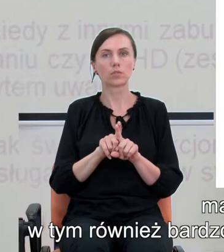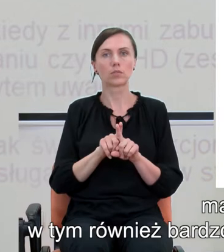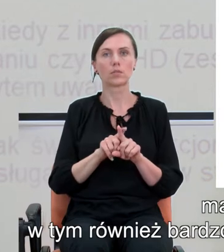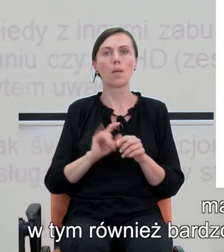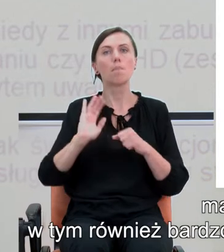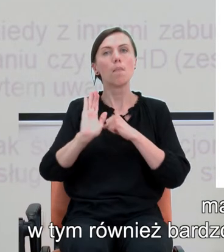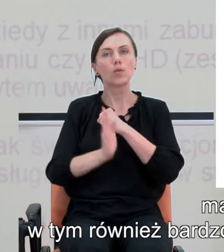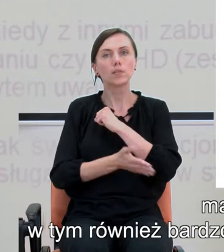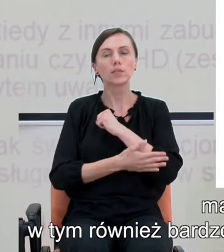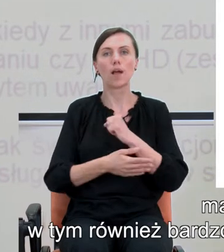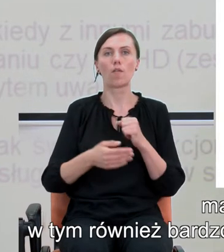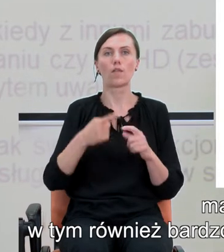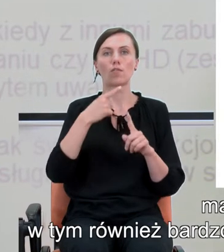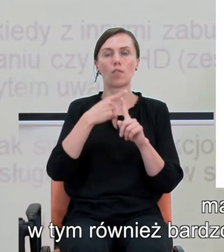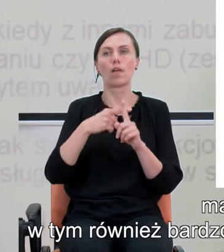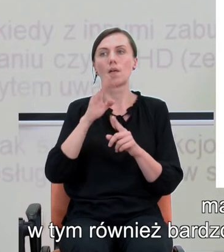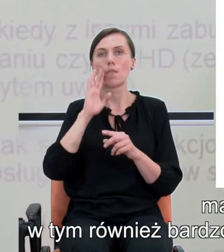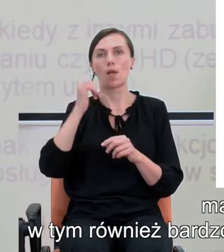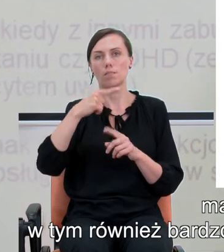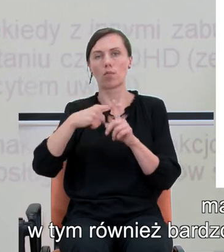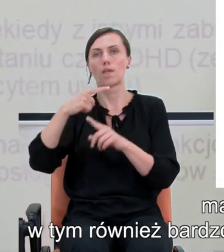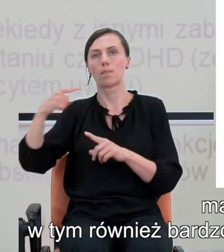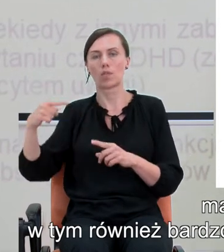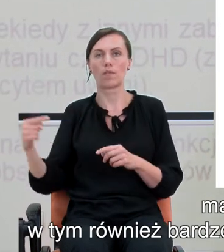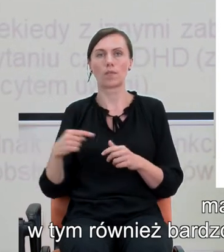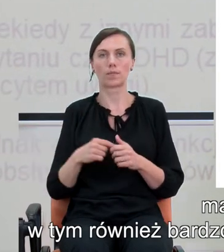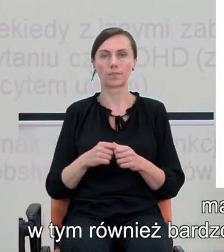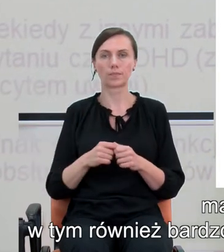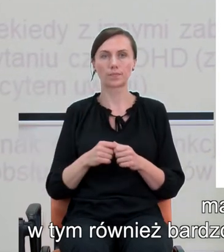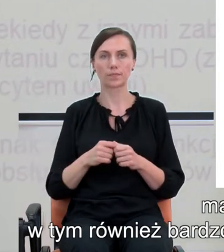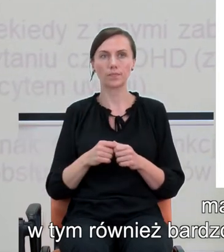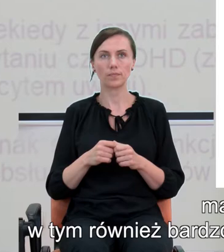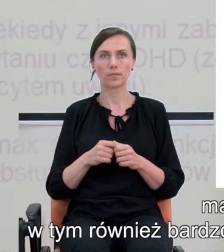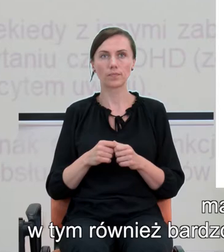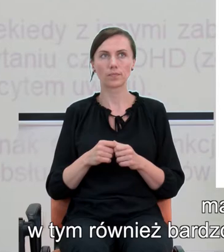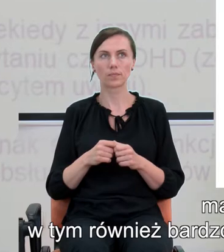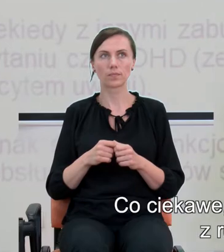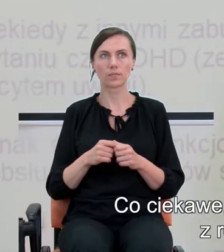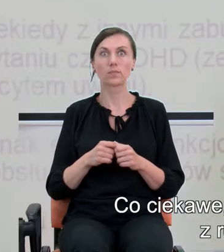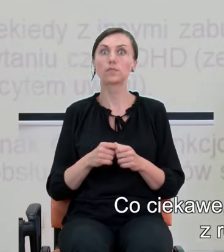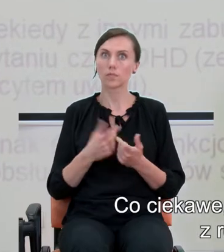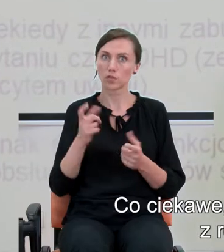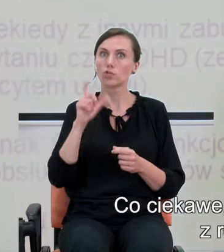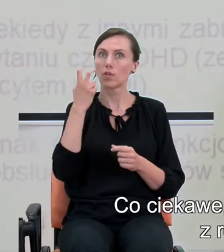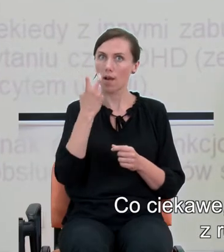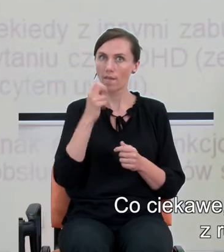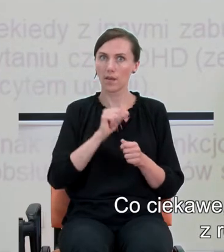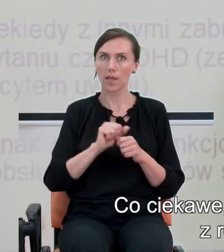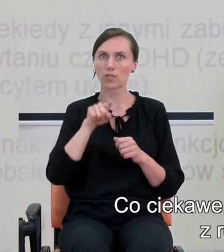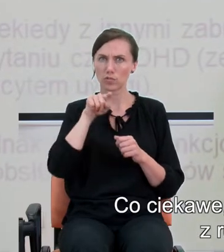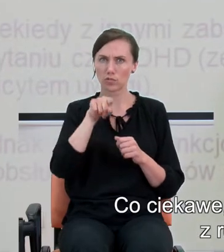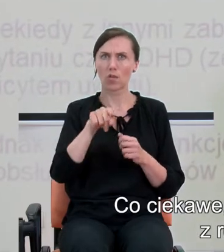elementarnych operacji, takich jak choćby dodawanie. Co ciekawe, to